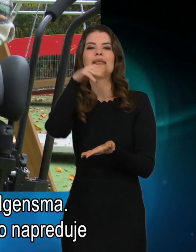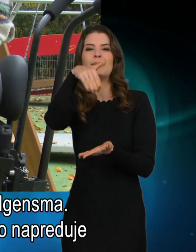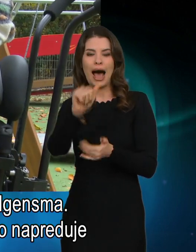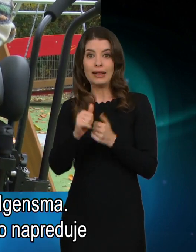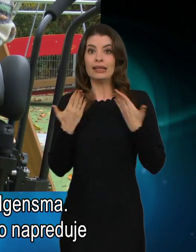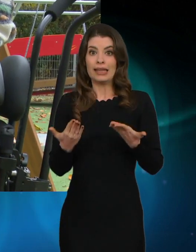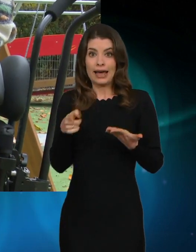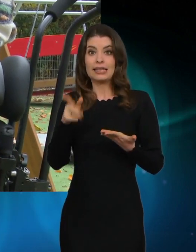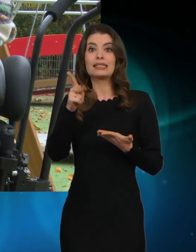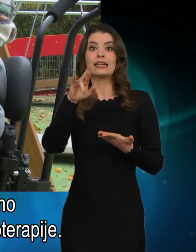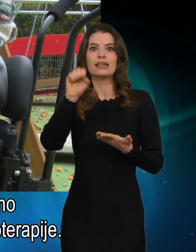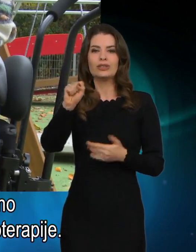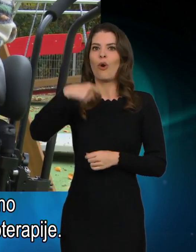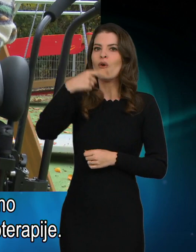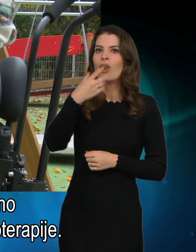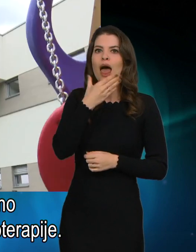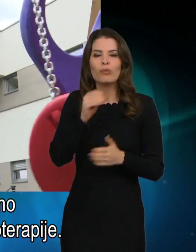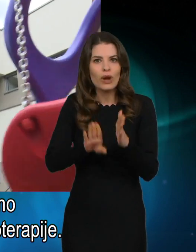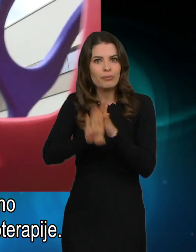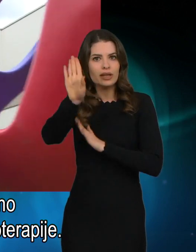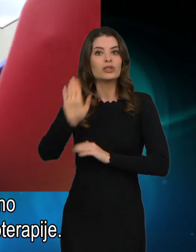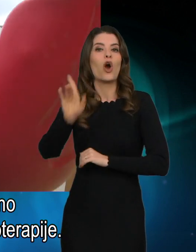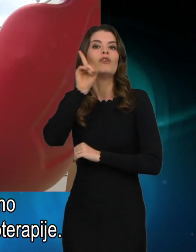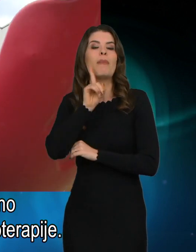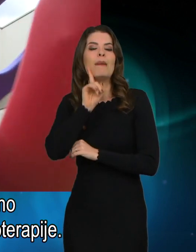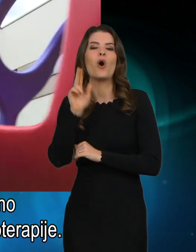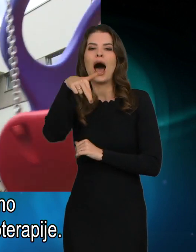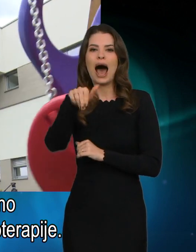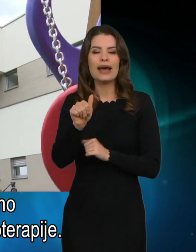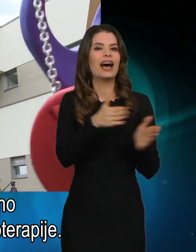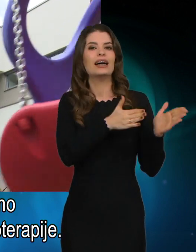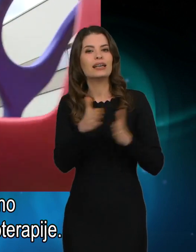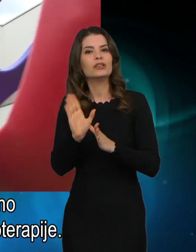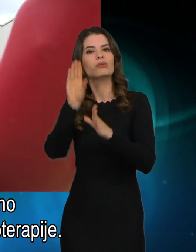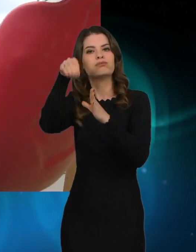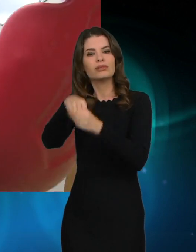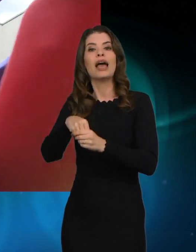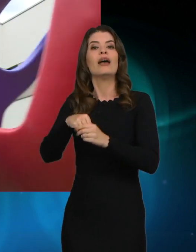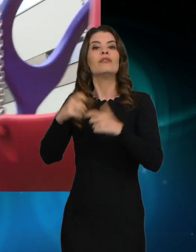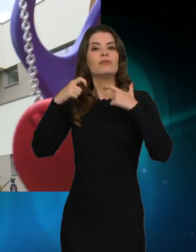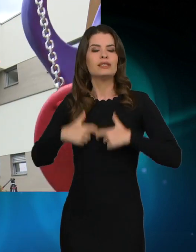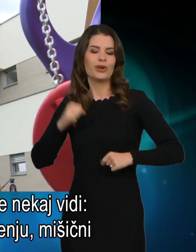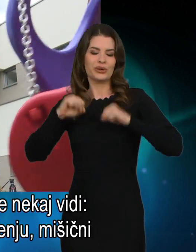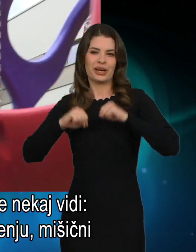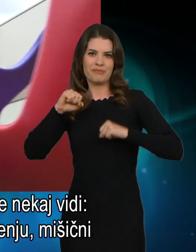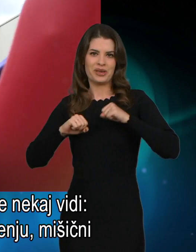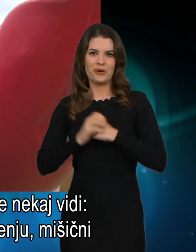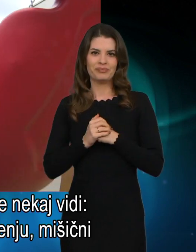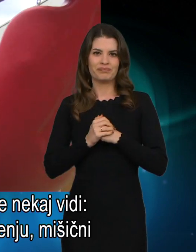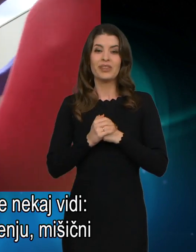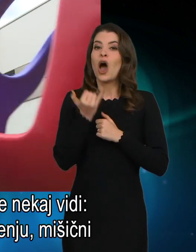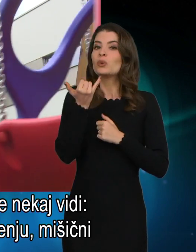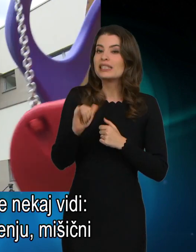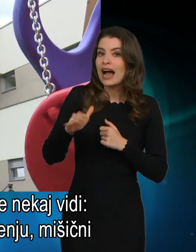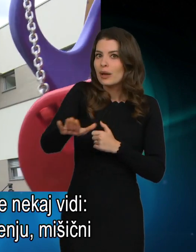govori, lepo napreduje in z mamo Ano redno obiskuje fizioterapije. Na vsakem področju